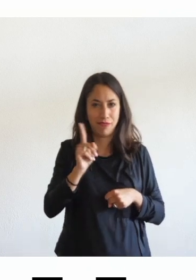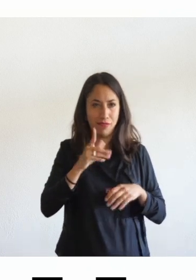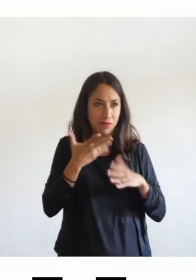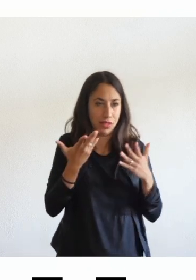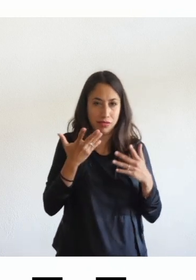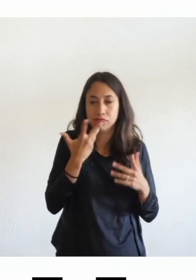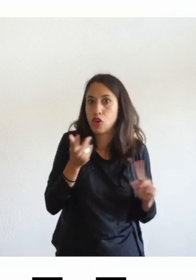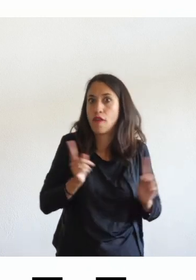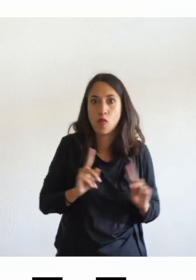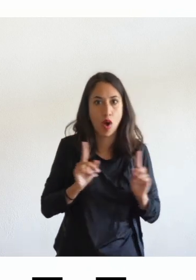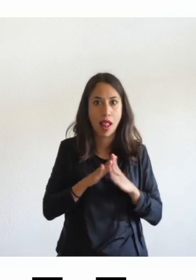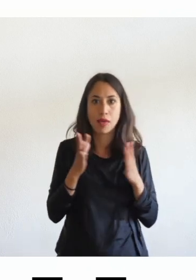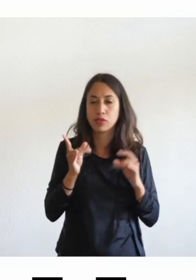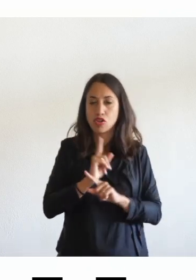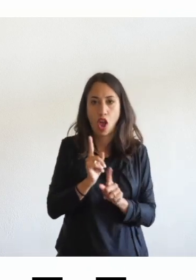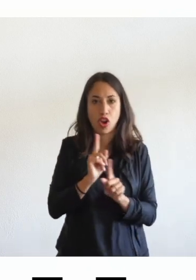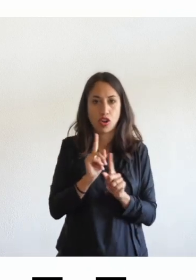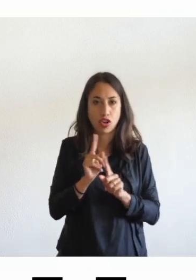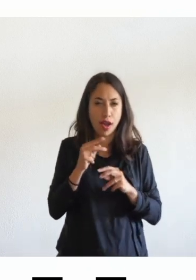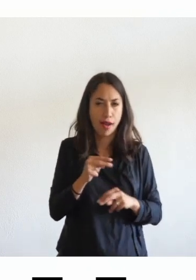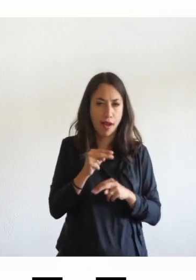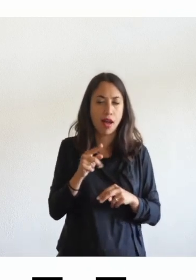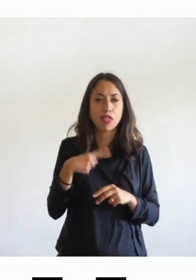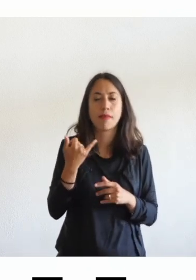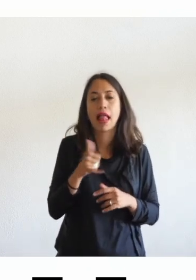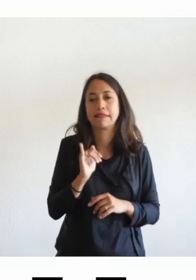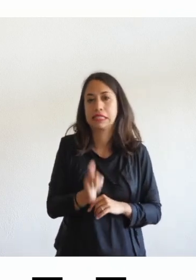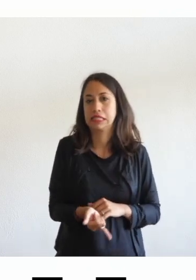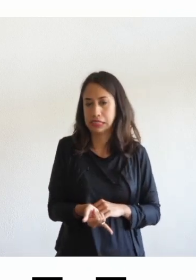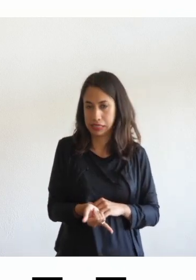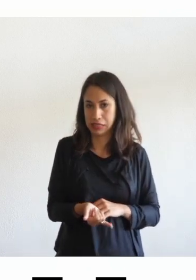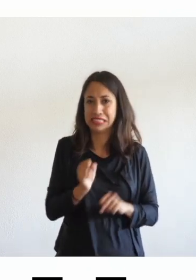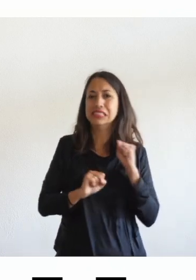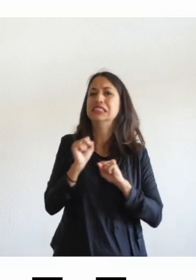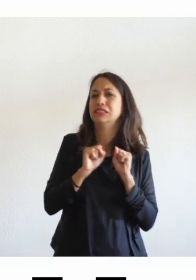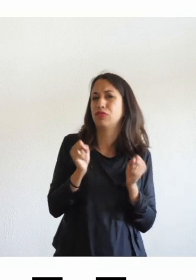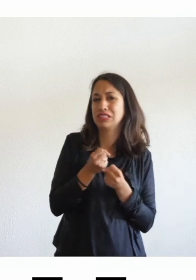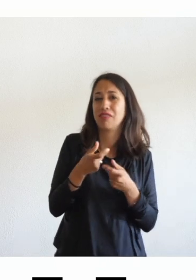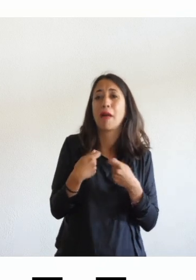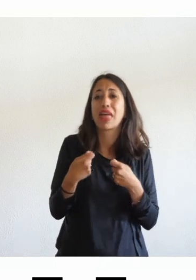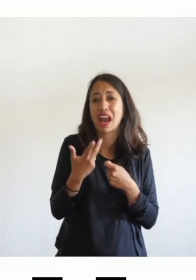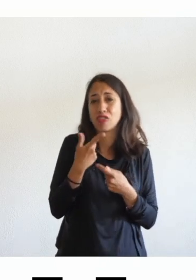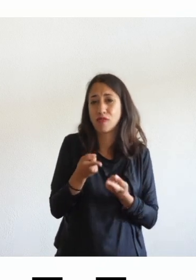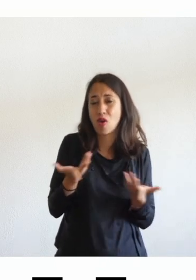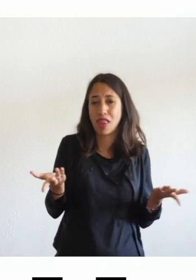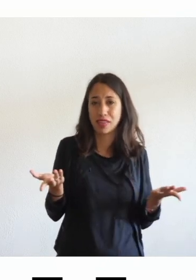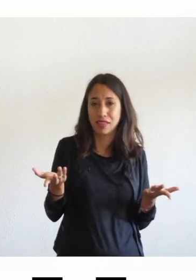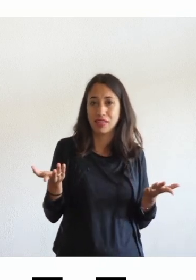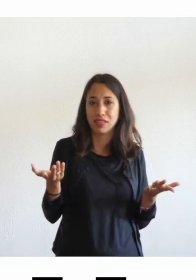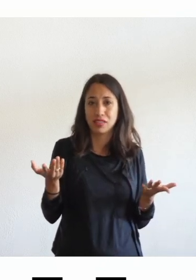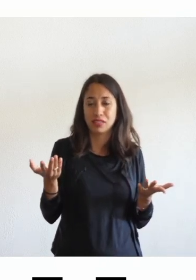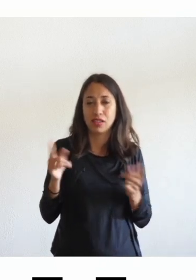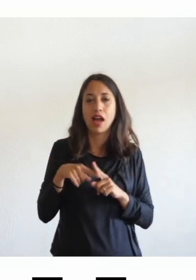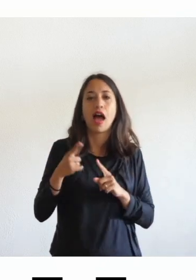pur di non farli digitali poi hanno dovuto cedere perché il mercato è quello così come